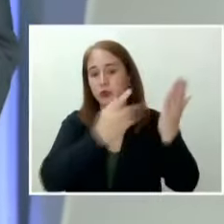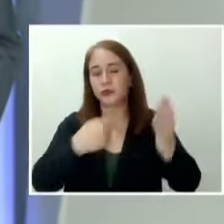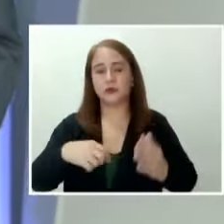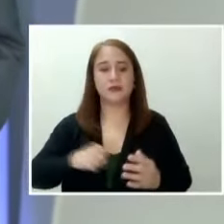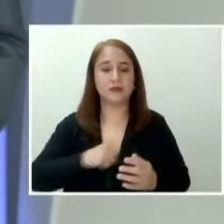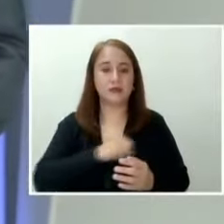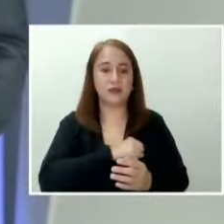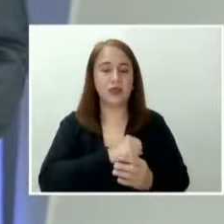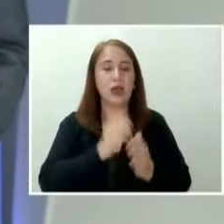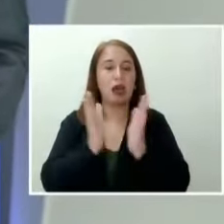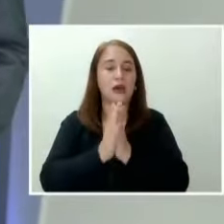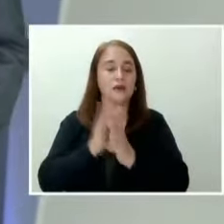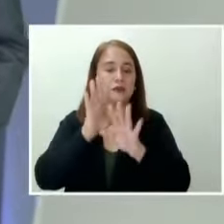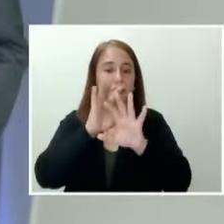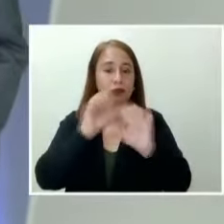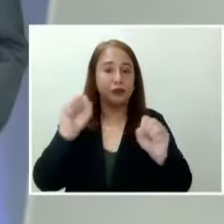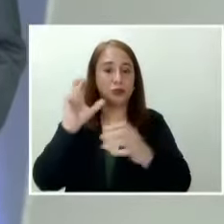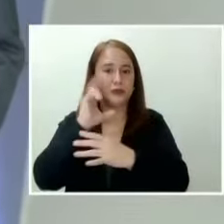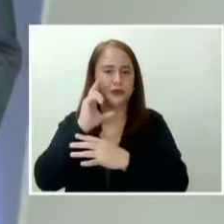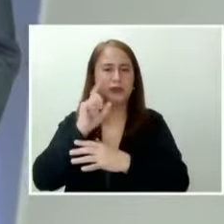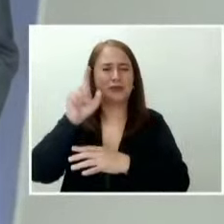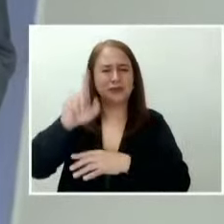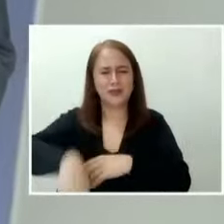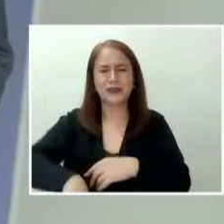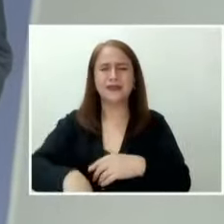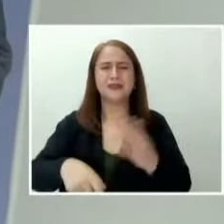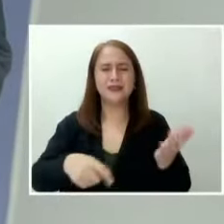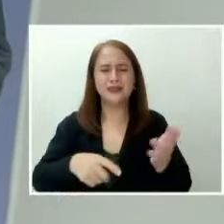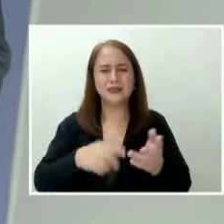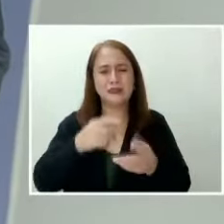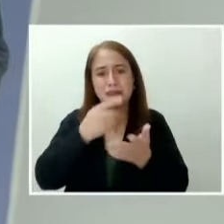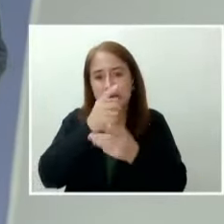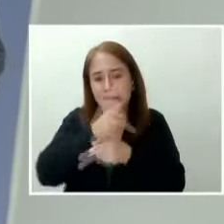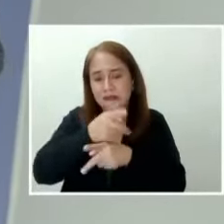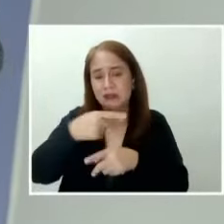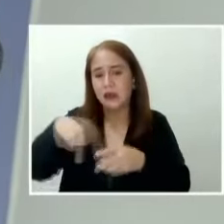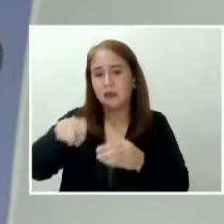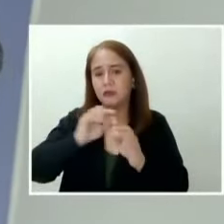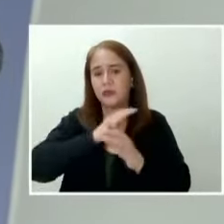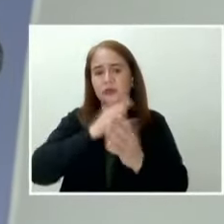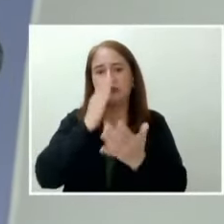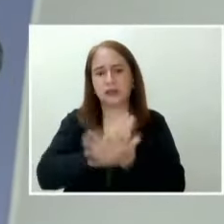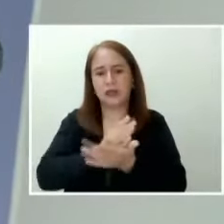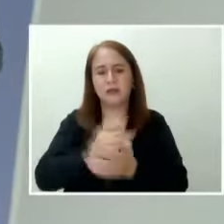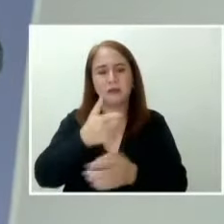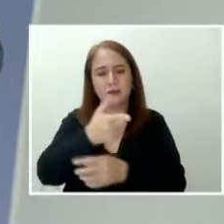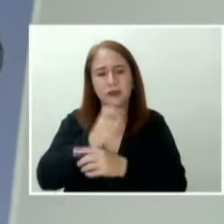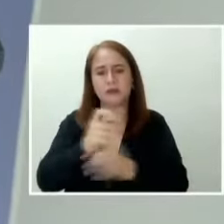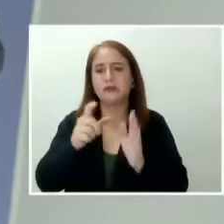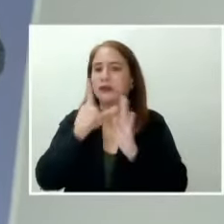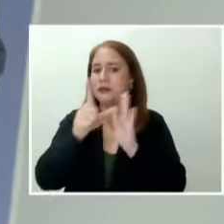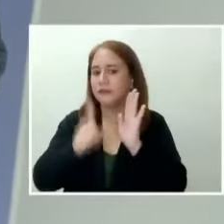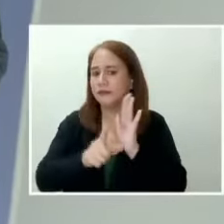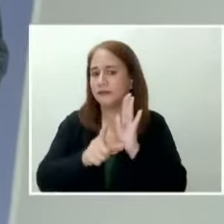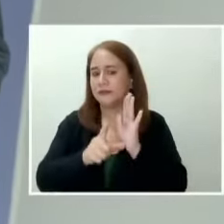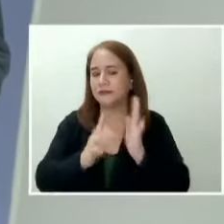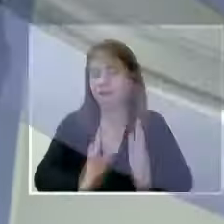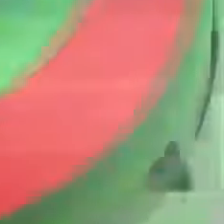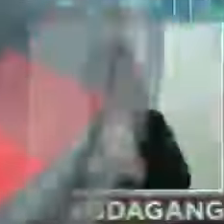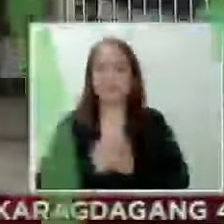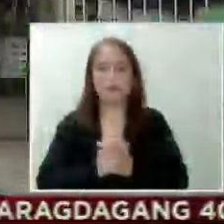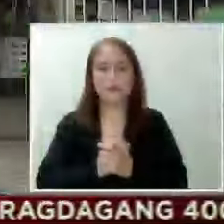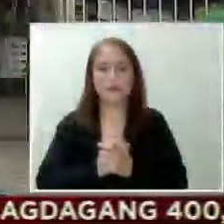kay Pangulong Duterte na kumilos din para pigilan ang mga pamamaslang. Nagpapatrol Mike Navallo.